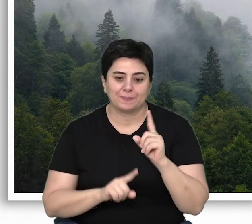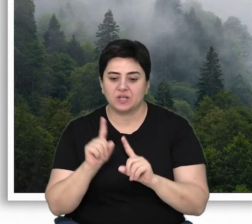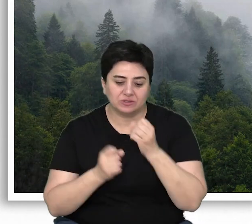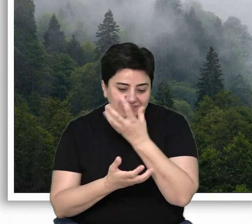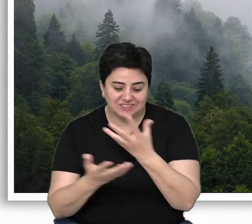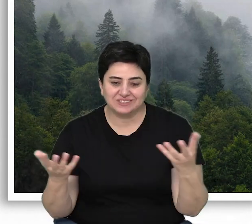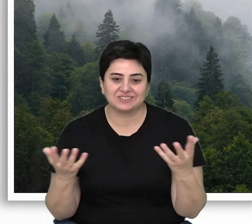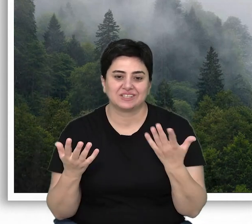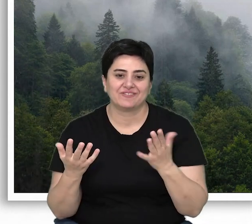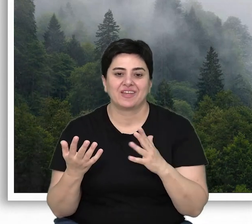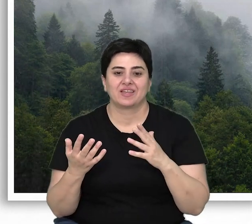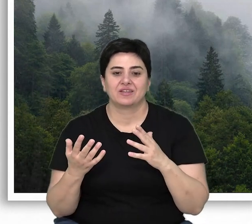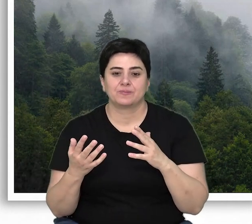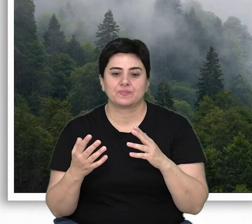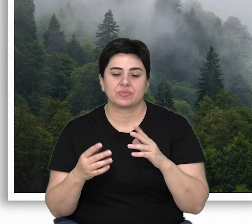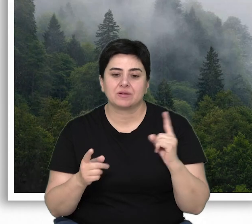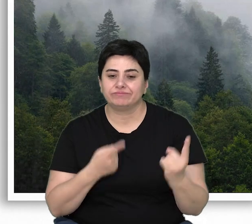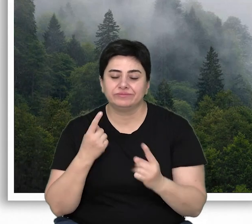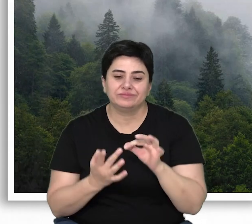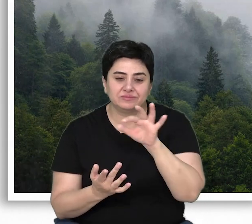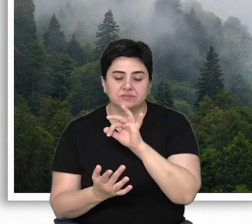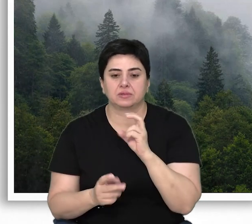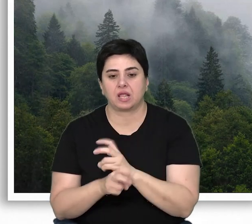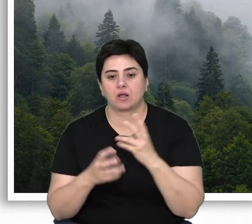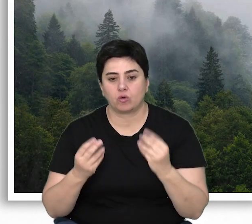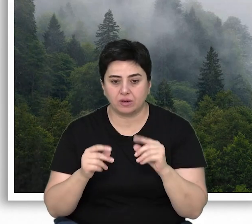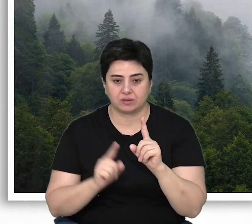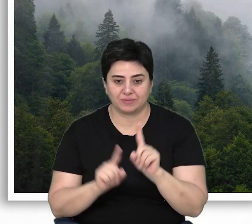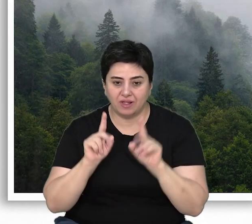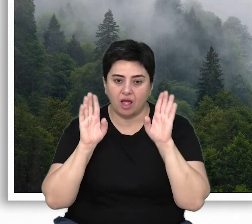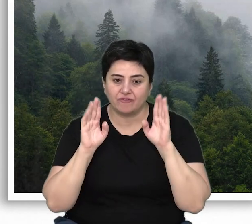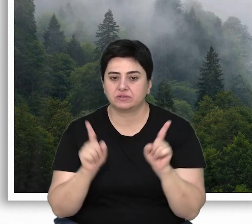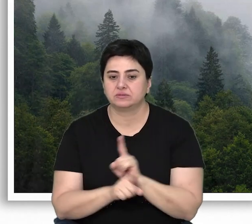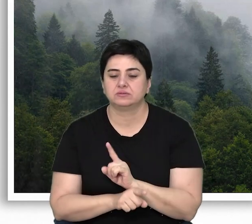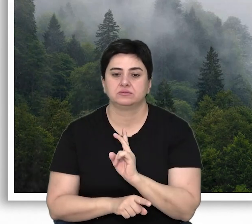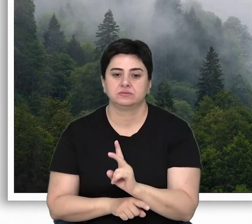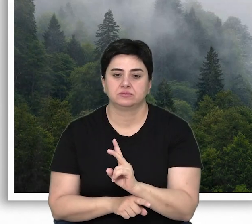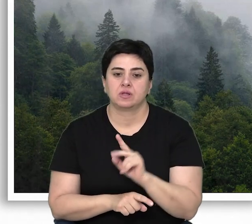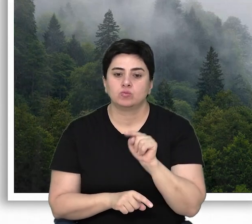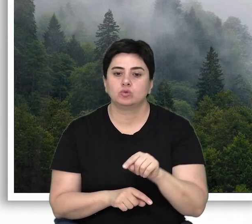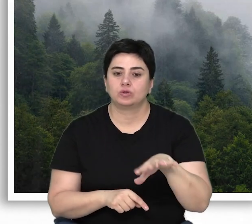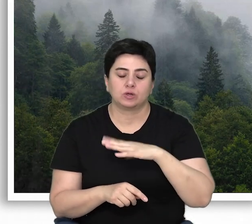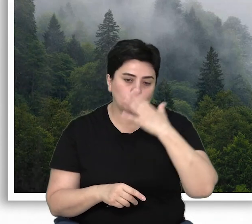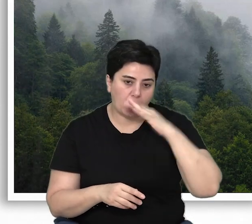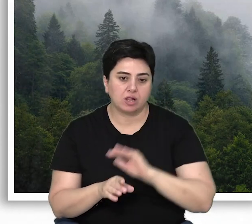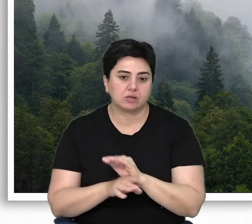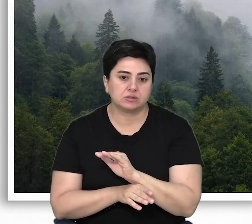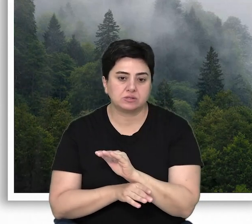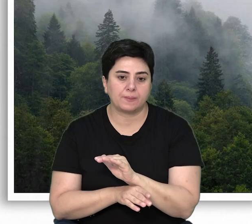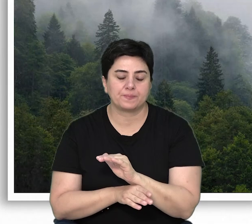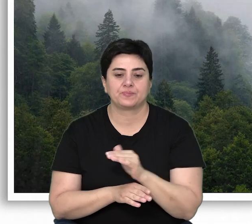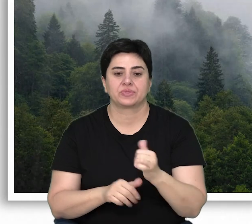biyolojik çeşitliliğin ve özellikle nadir ve tehlike altındaki bitki ve hayvan türleriyle bunların doğal